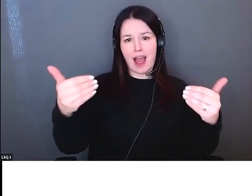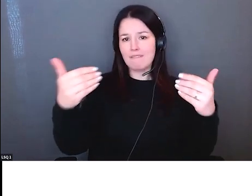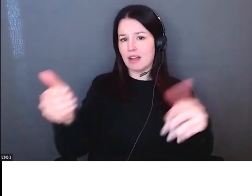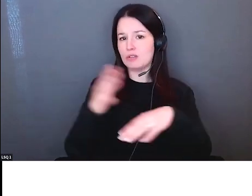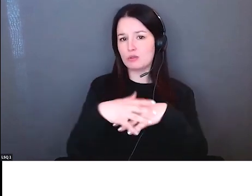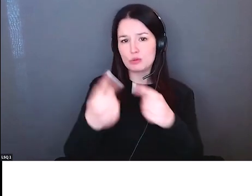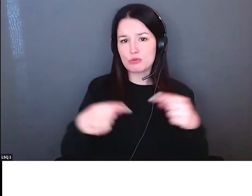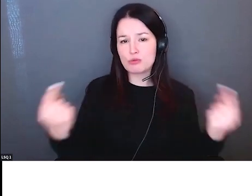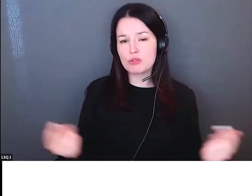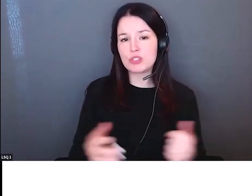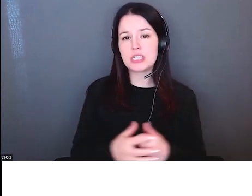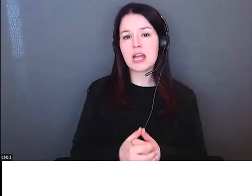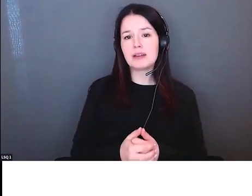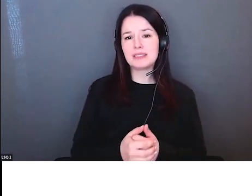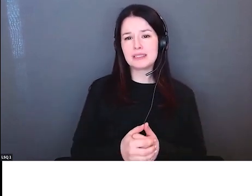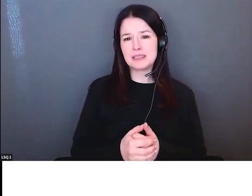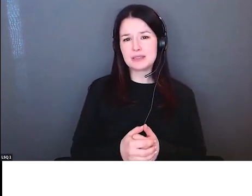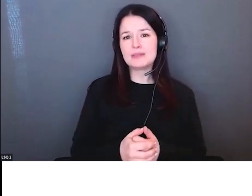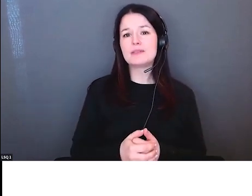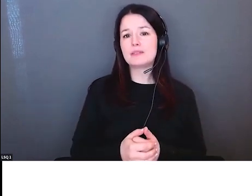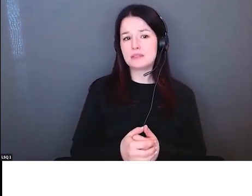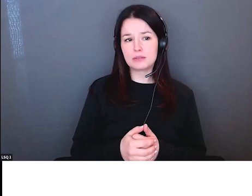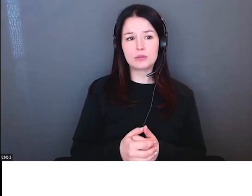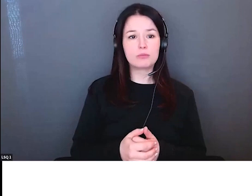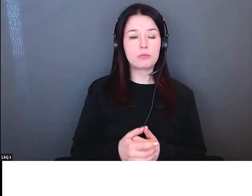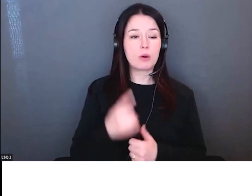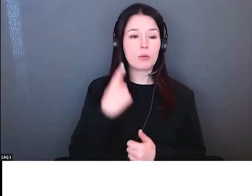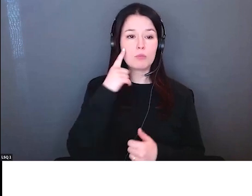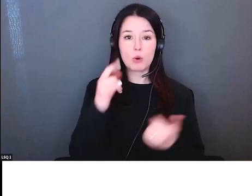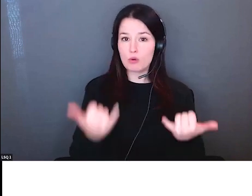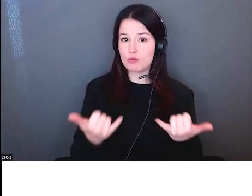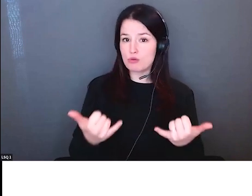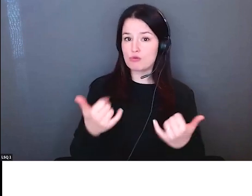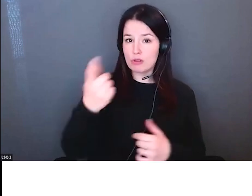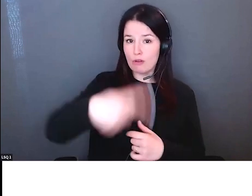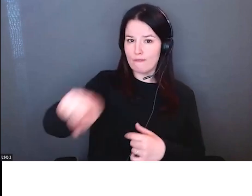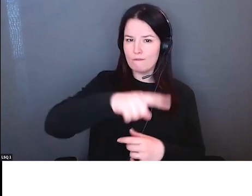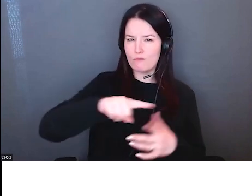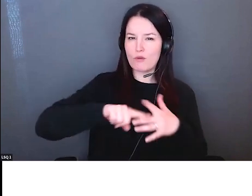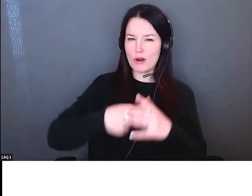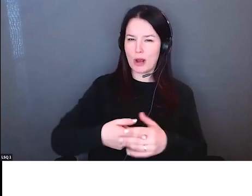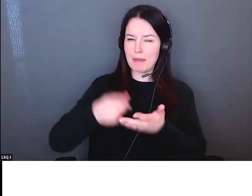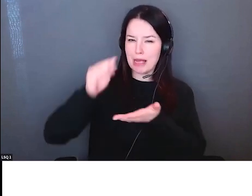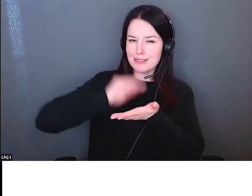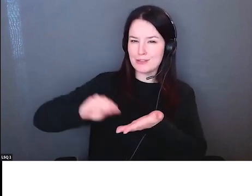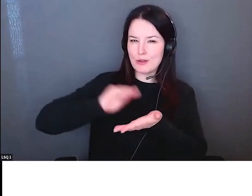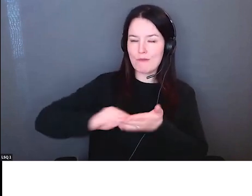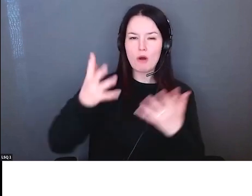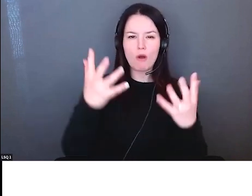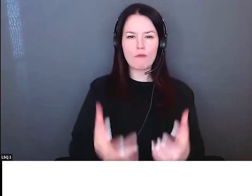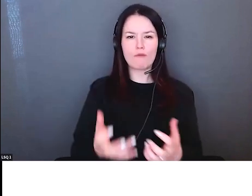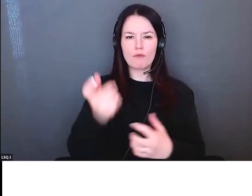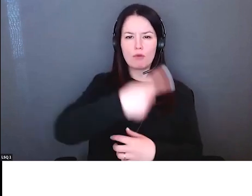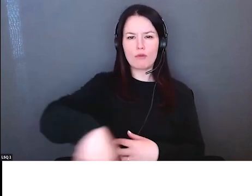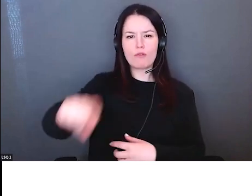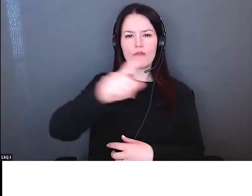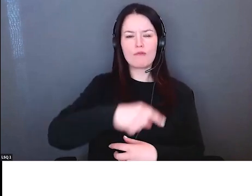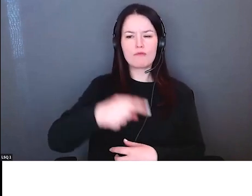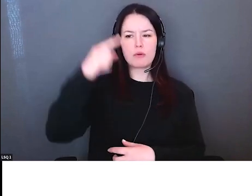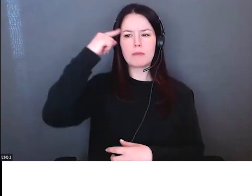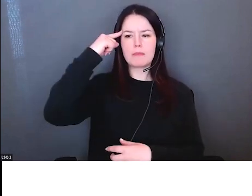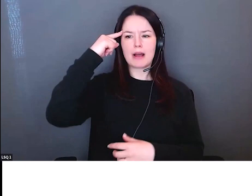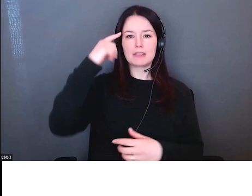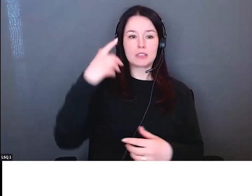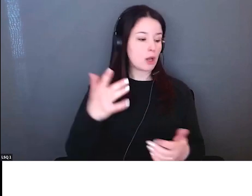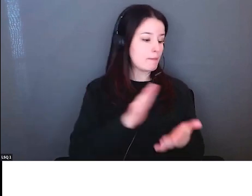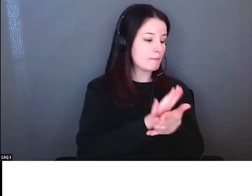quand est-ce que nous allons rentrer dans le vifu sujet je veux honorer le fait que si une partie de cela s'est montré pour vous vous